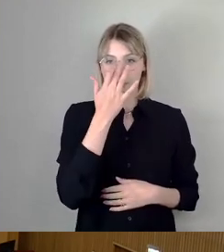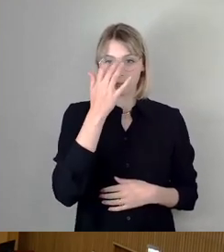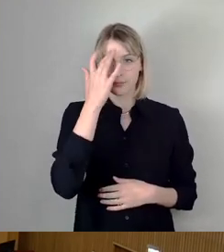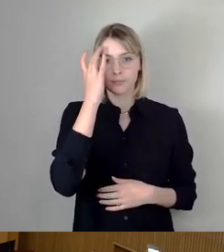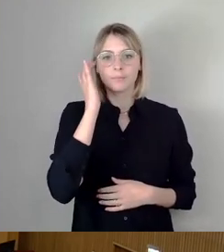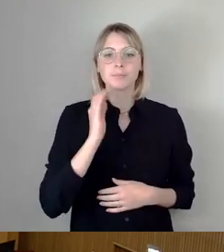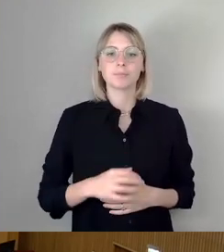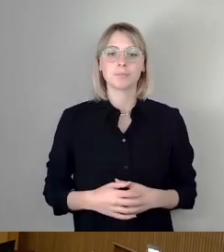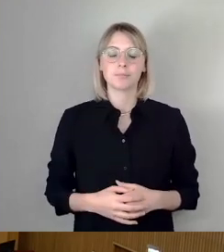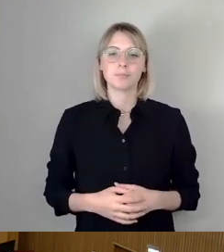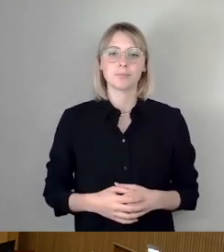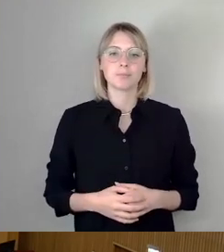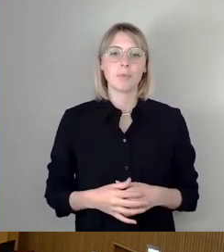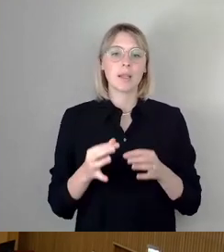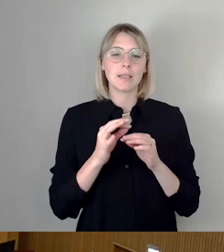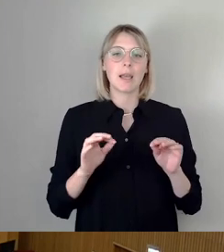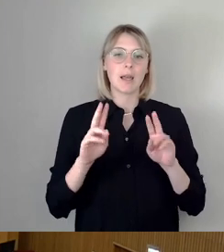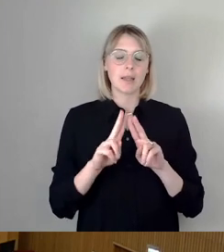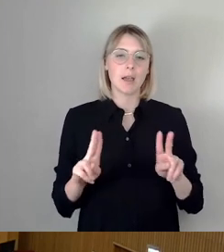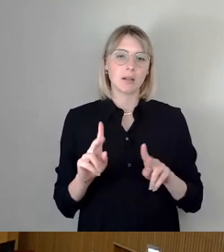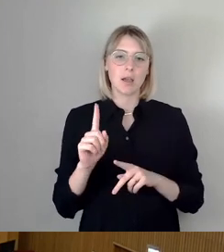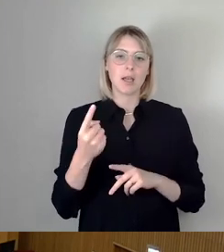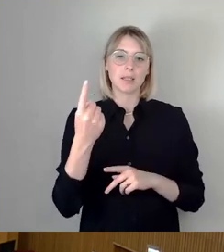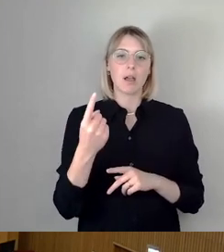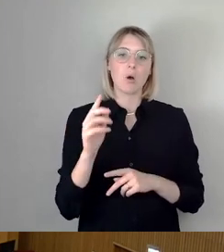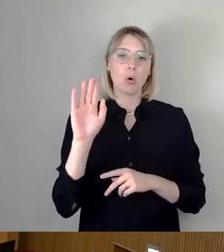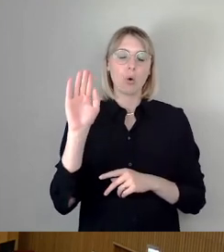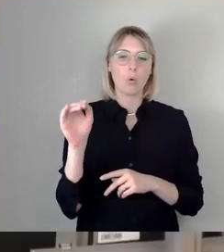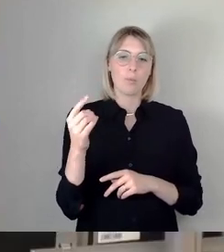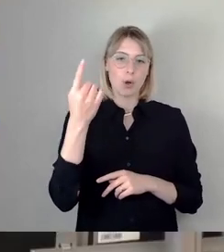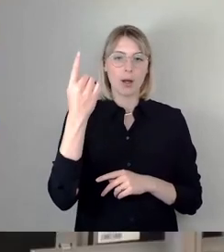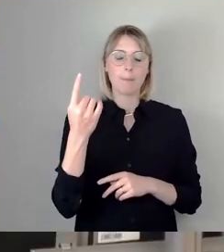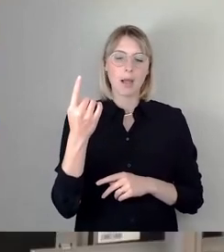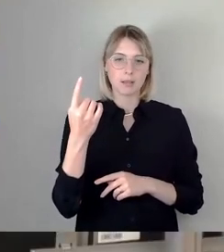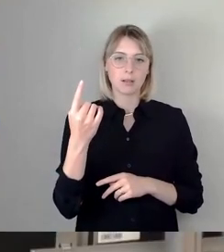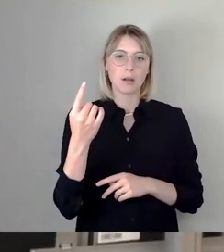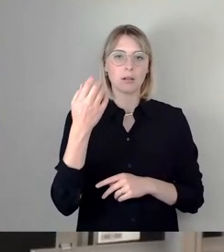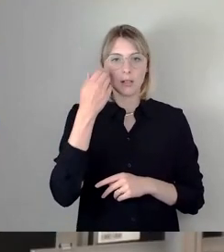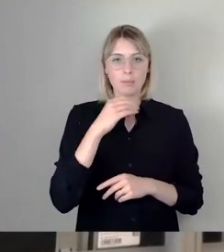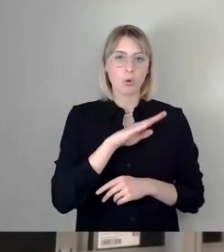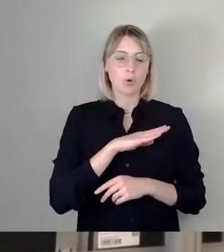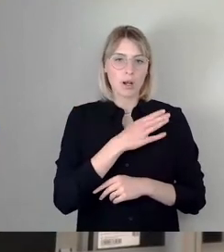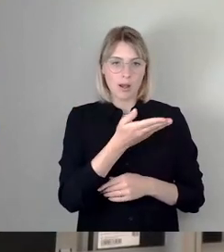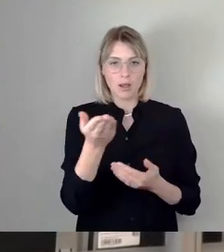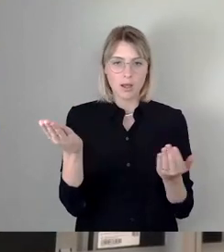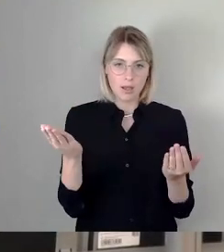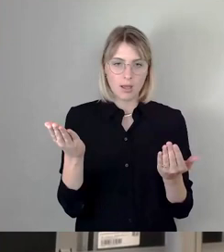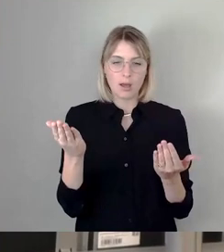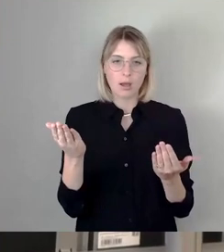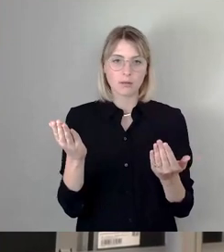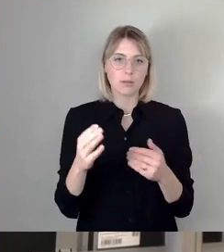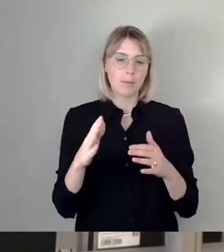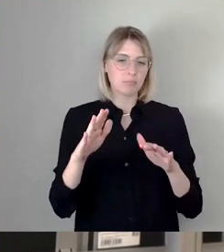Sehr geehrter Herr Erster Bürgermeister, liebe Kolleginnen und Kollegen, liebe Menschen im Saal, auf der Tribüne und draußen im